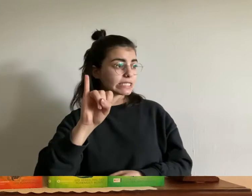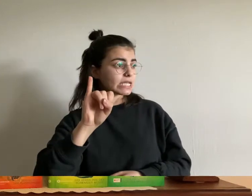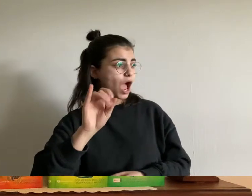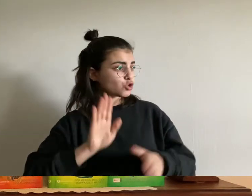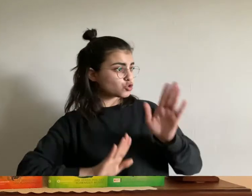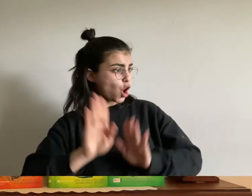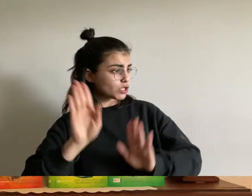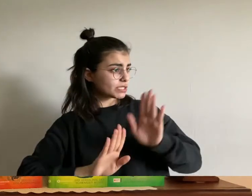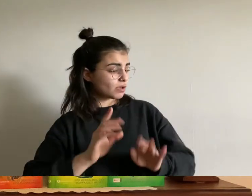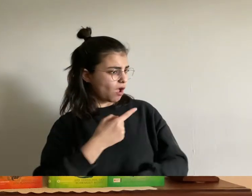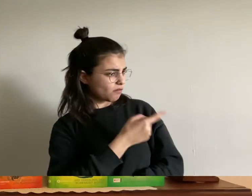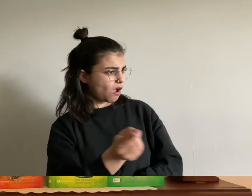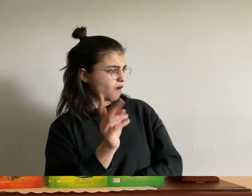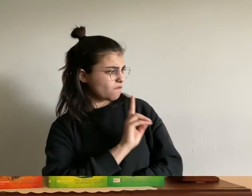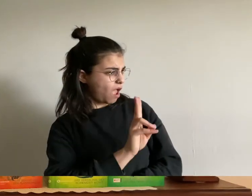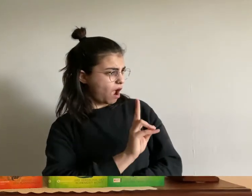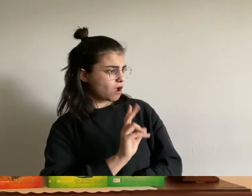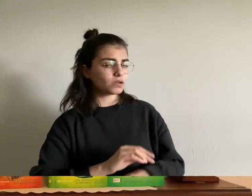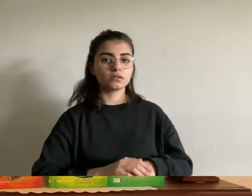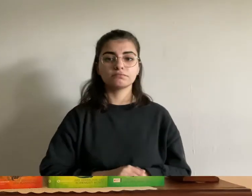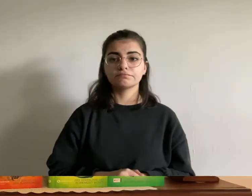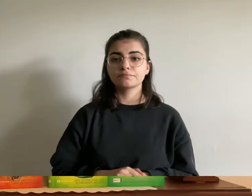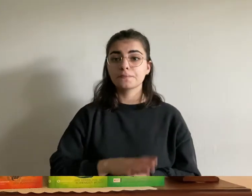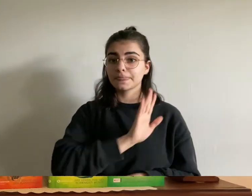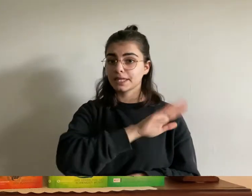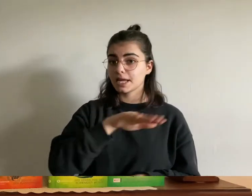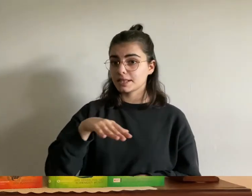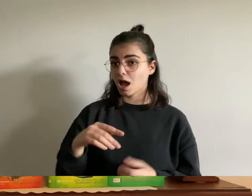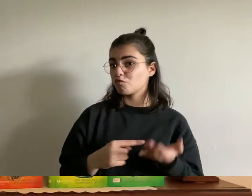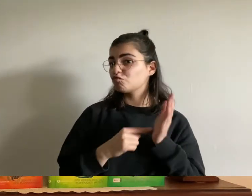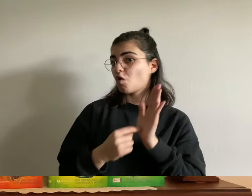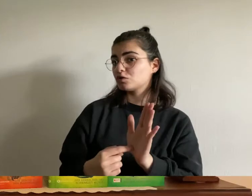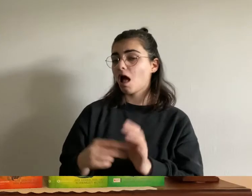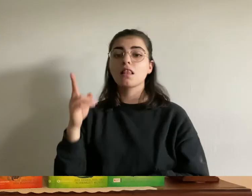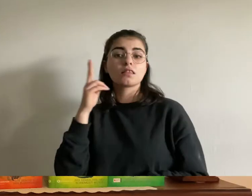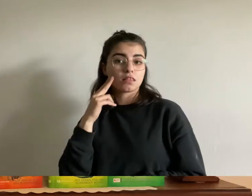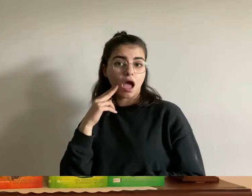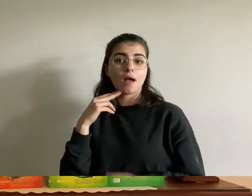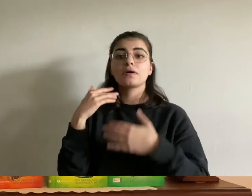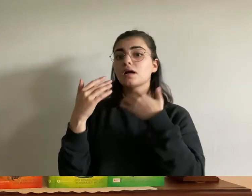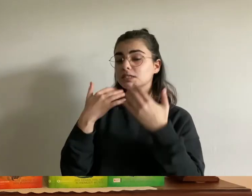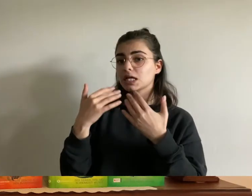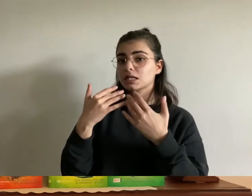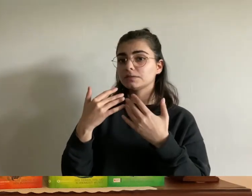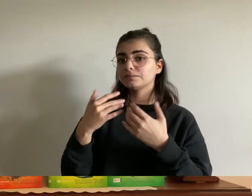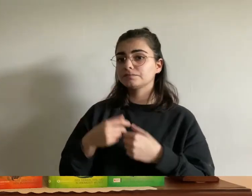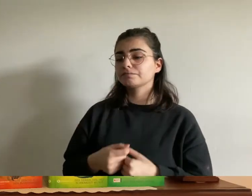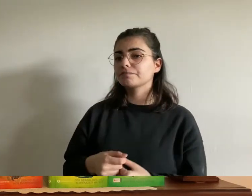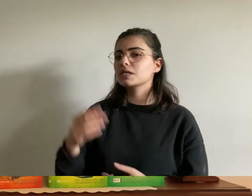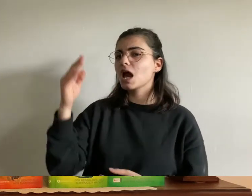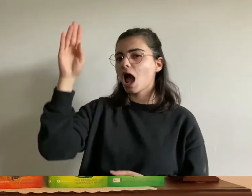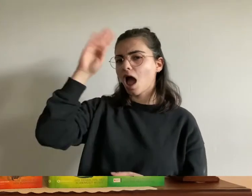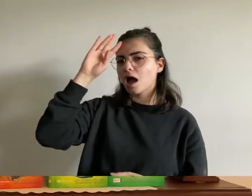ihn ihren namen dann hakte erik noch einmal nach aber was sagen die leute zu diesen neuigkeiten jossi